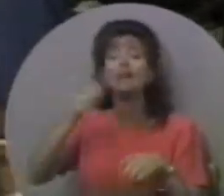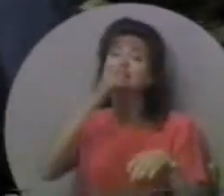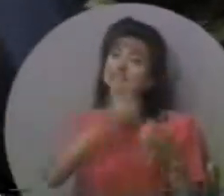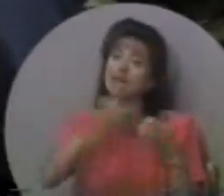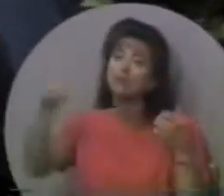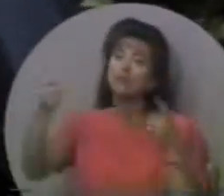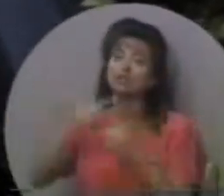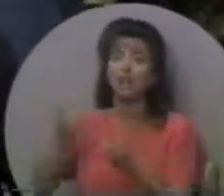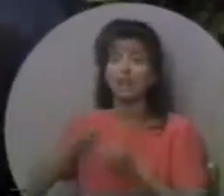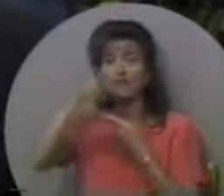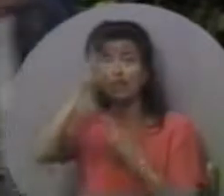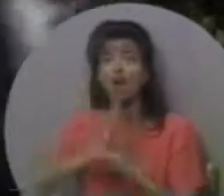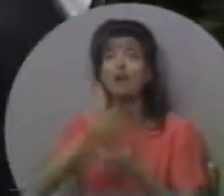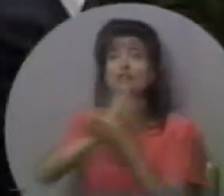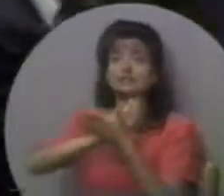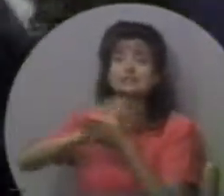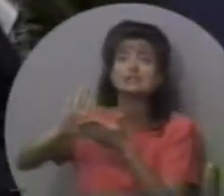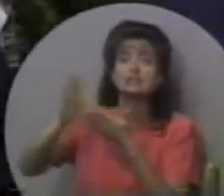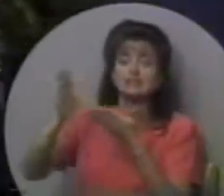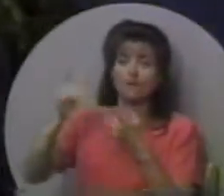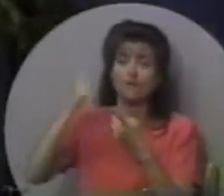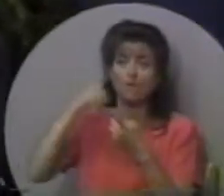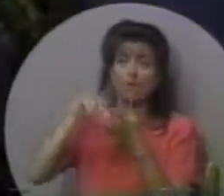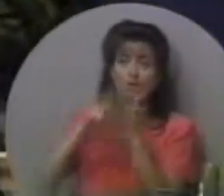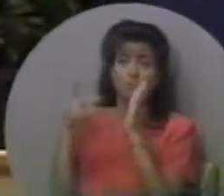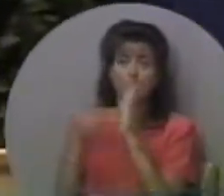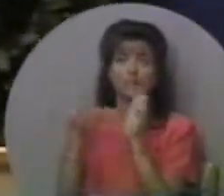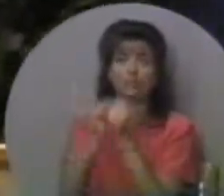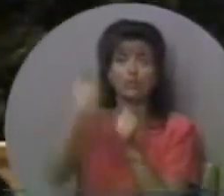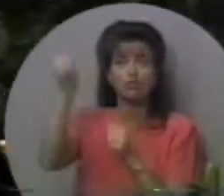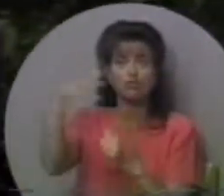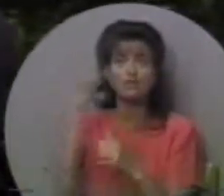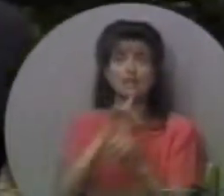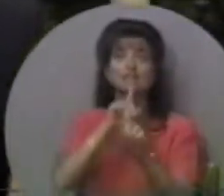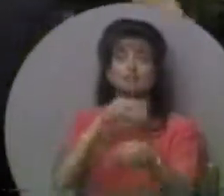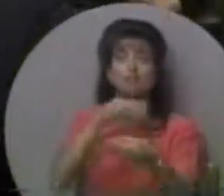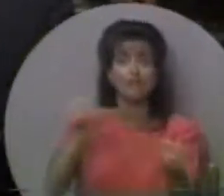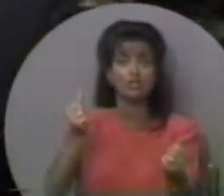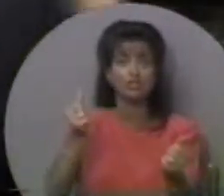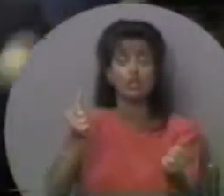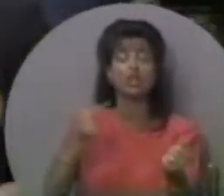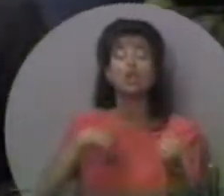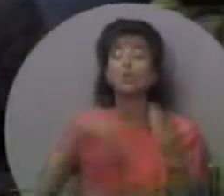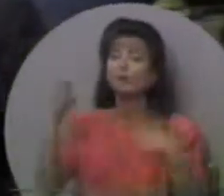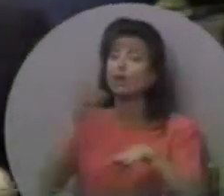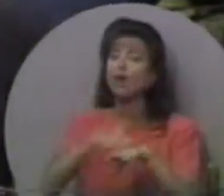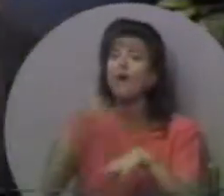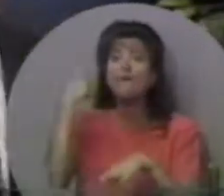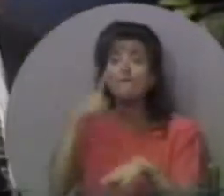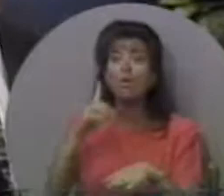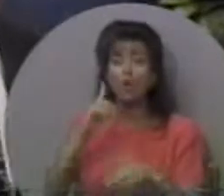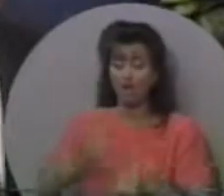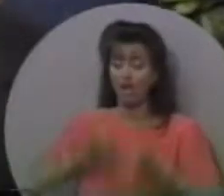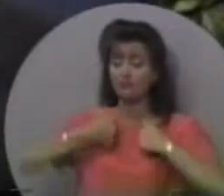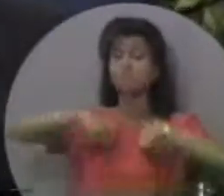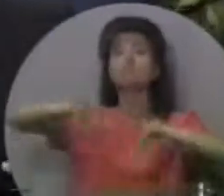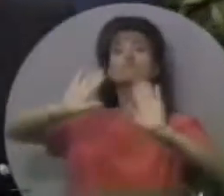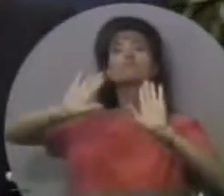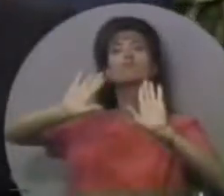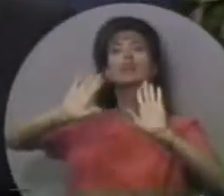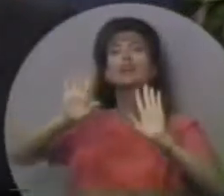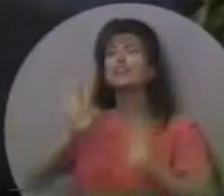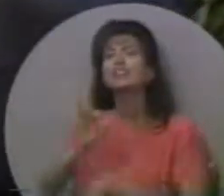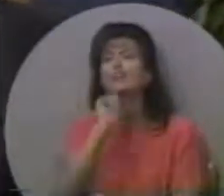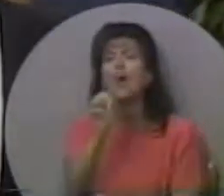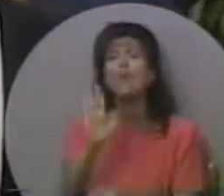покликані бути відділеним до великого Бока, освяченим для Його цілі. Ми були покликані складати